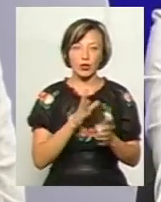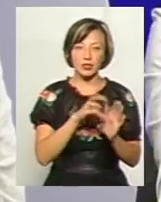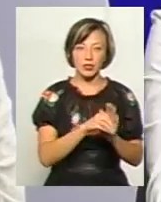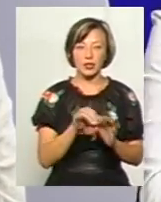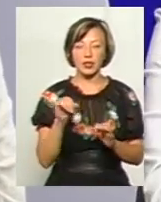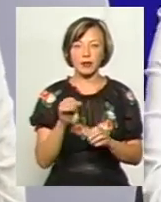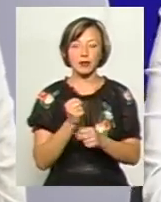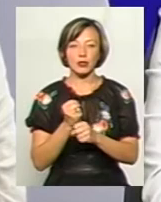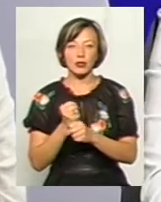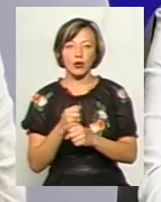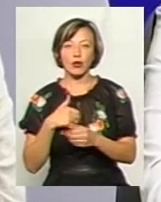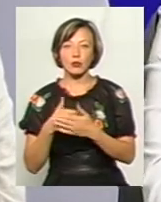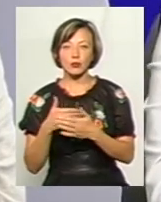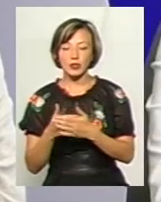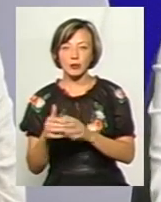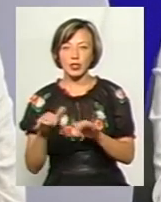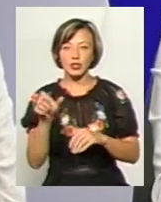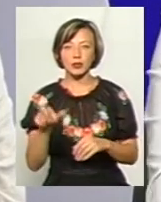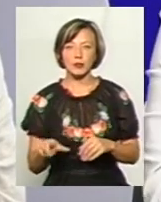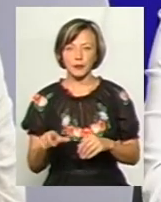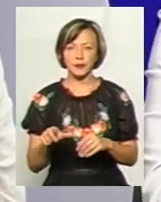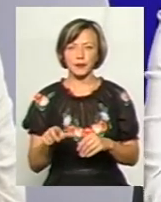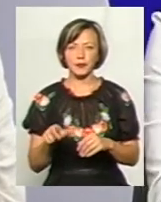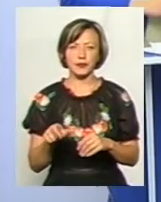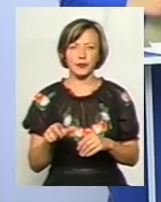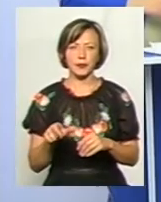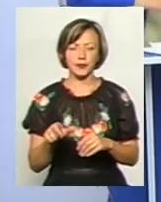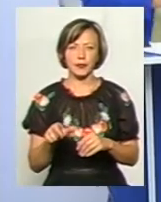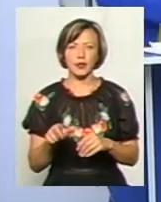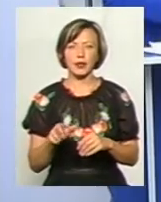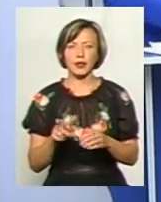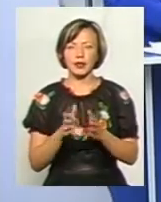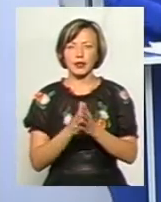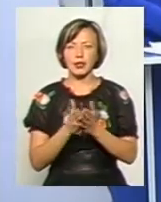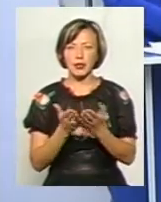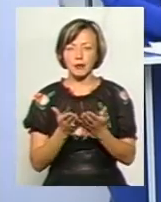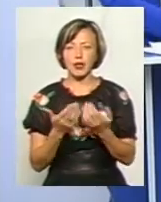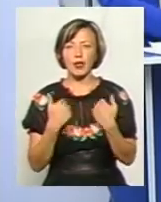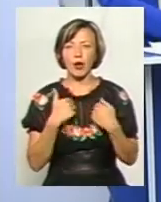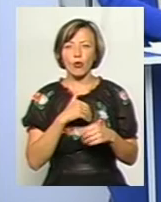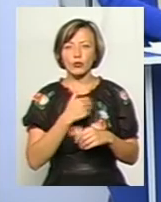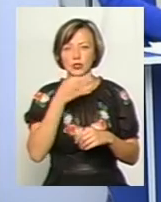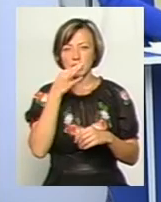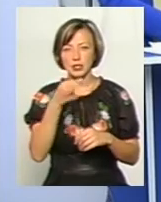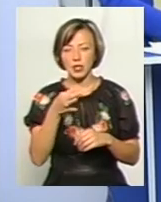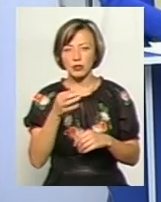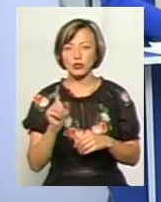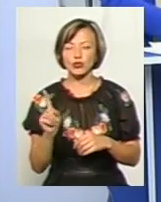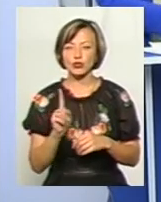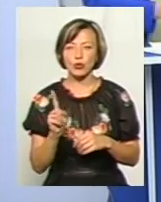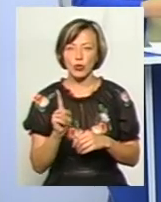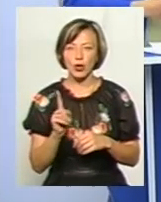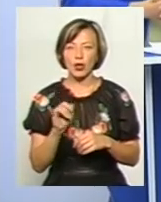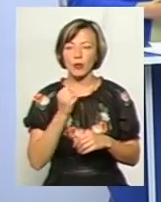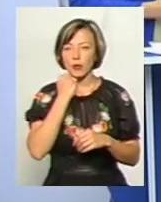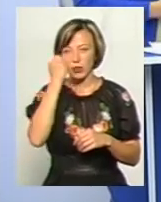працюючи громадським діячем, і працюючи вже з книжками. І, власне, я хочу сказати, що...